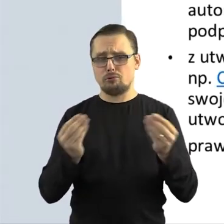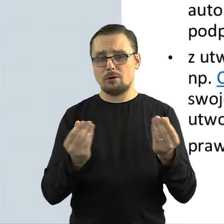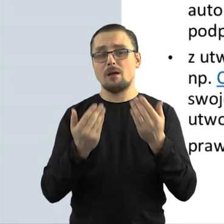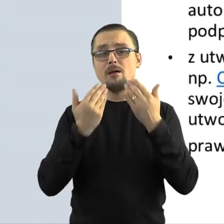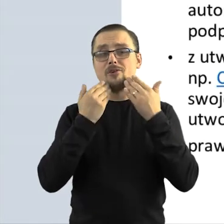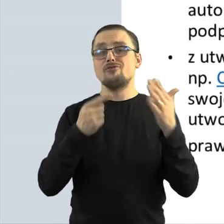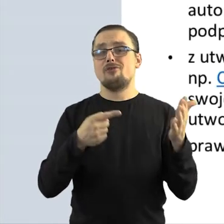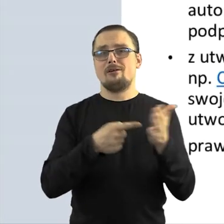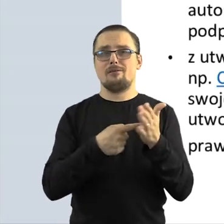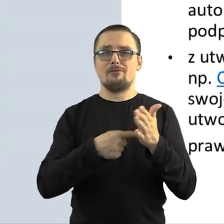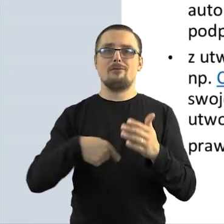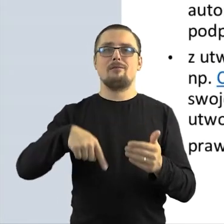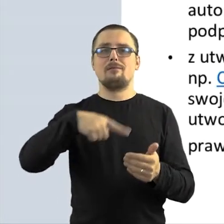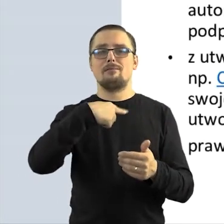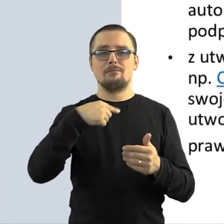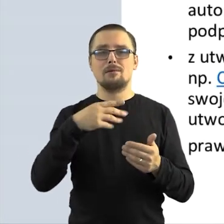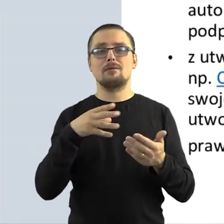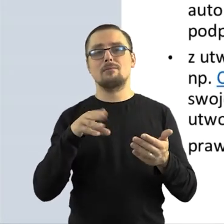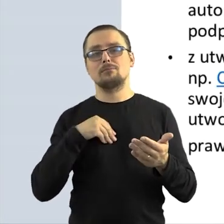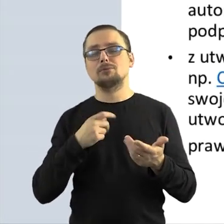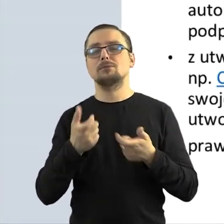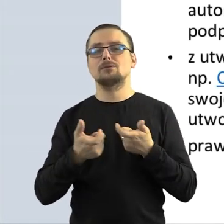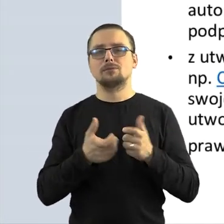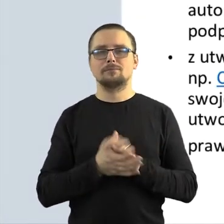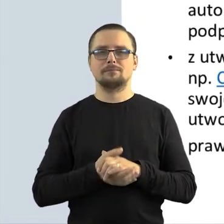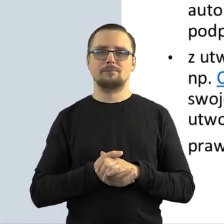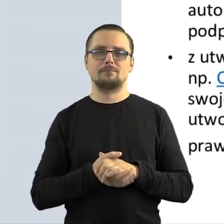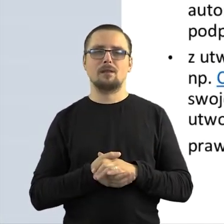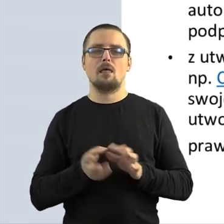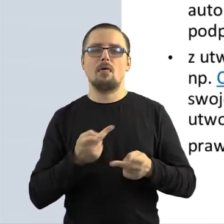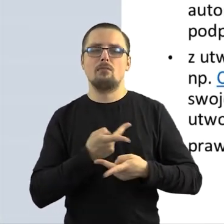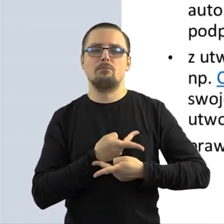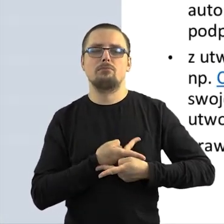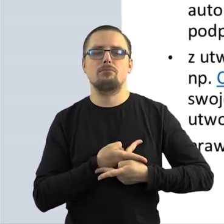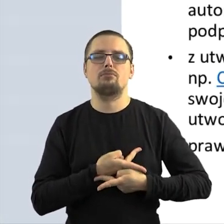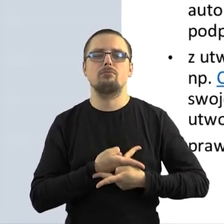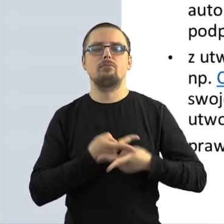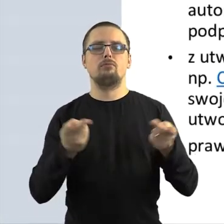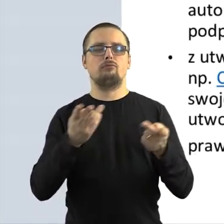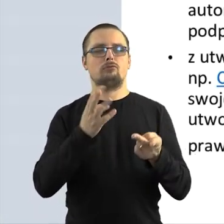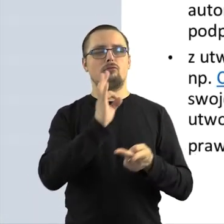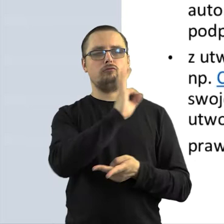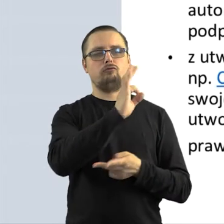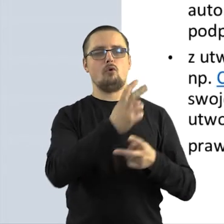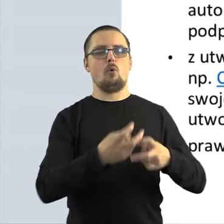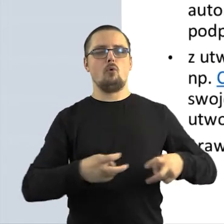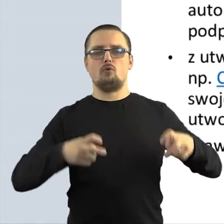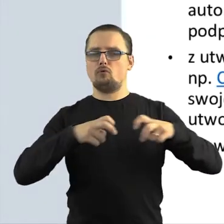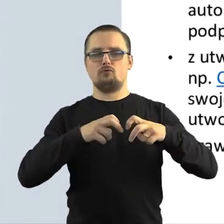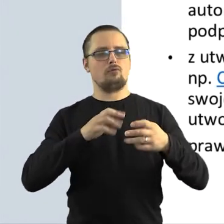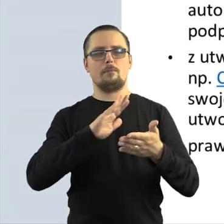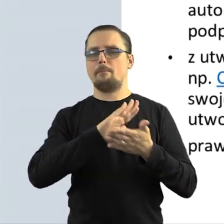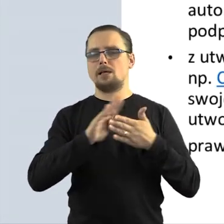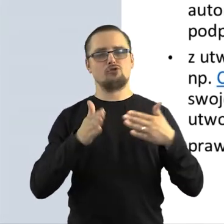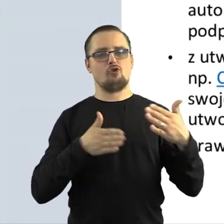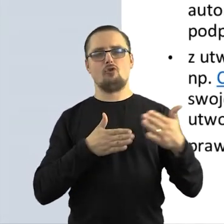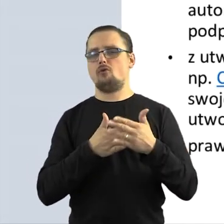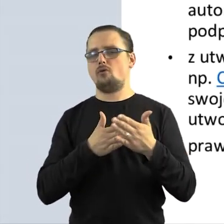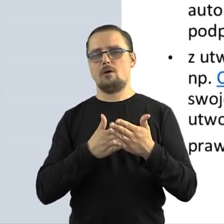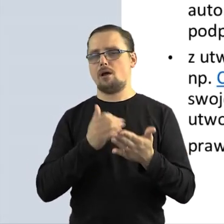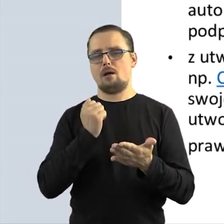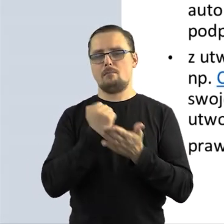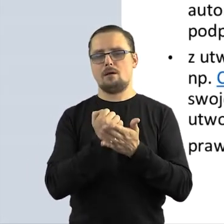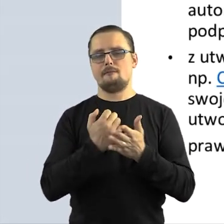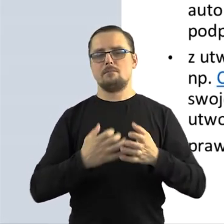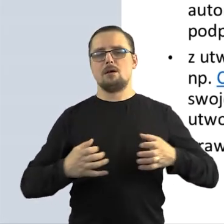pozwala nam na to, żeby rozpowszechniać dany utwór tutaj bez ograniczeń wynikających